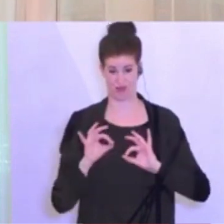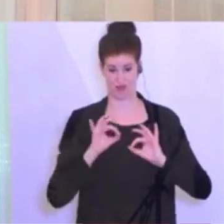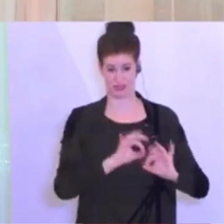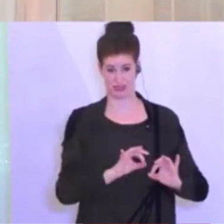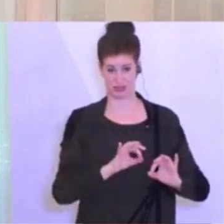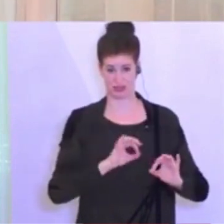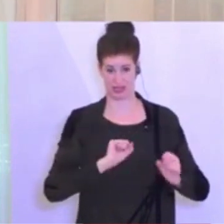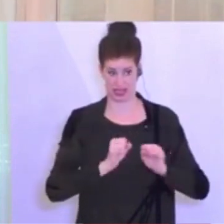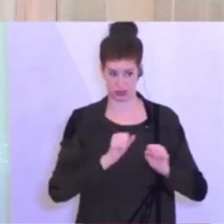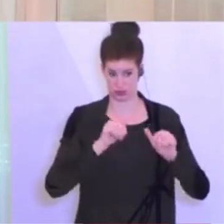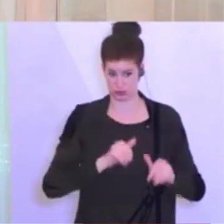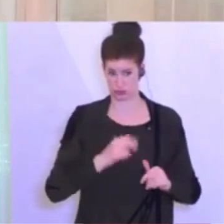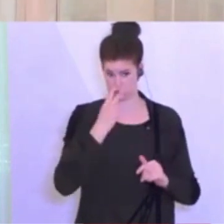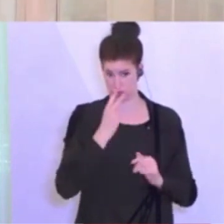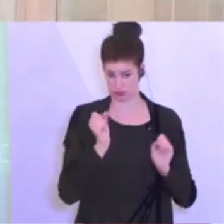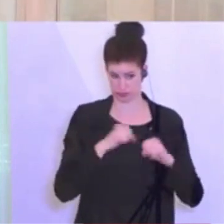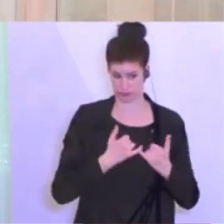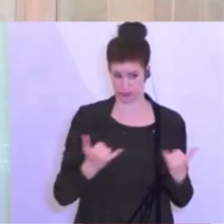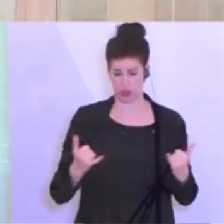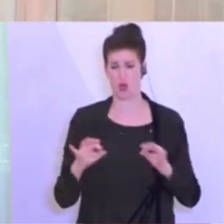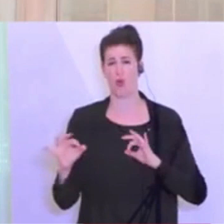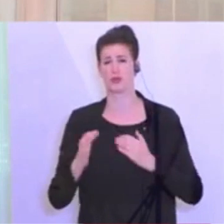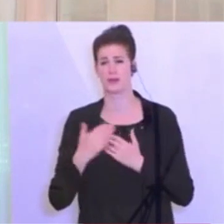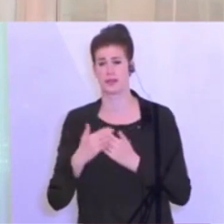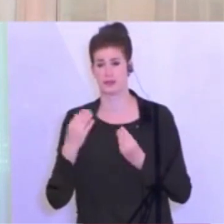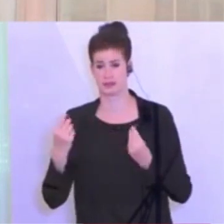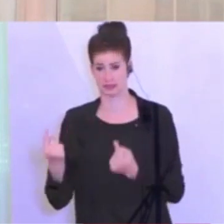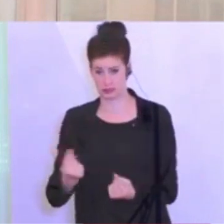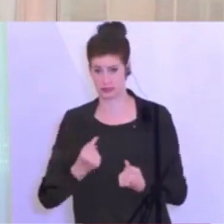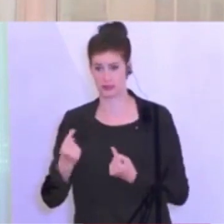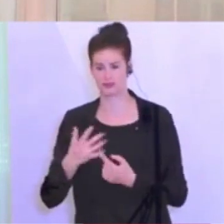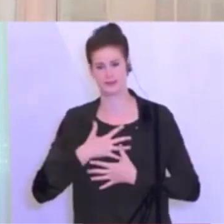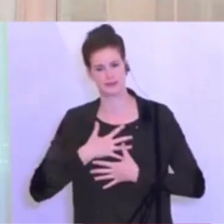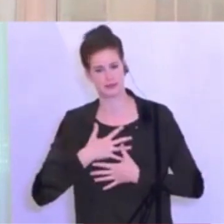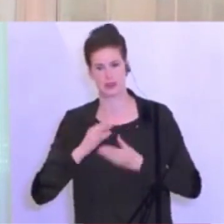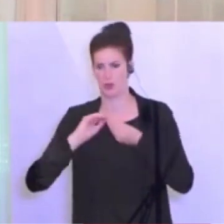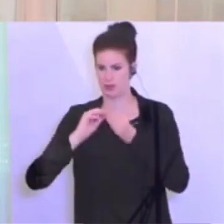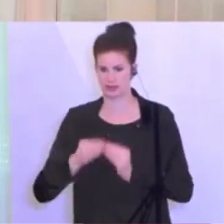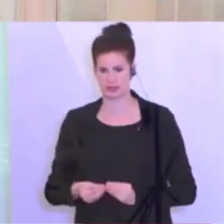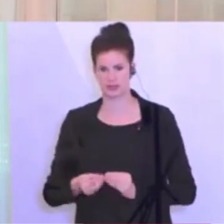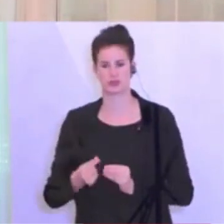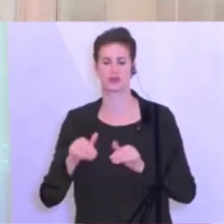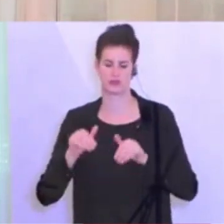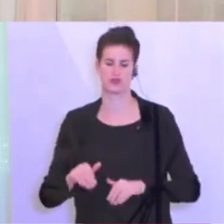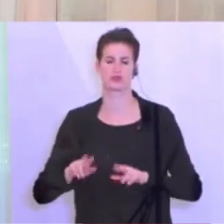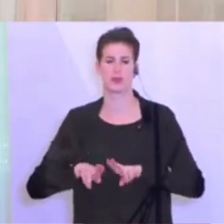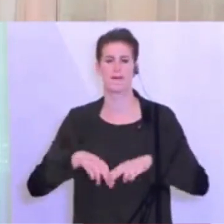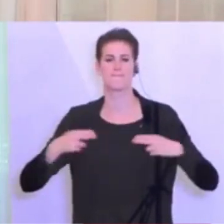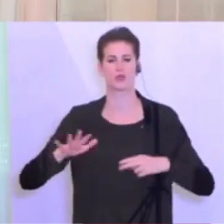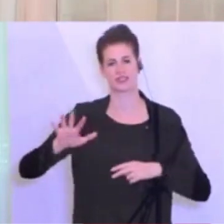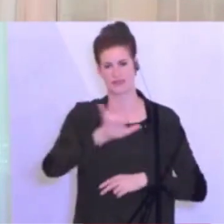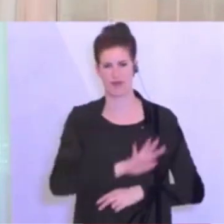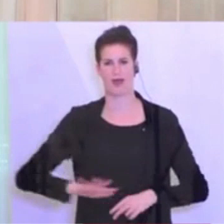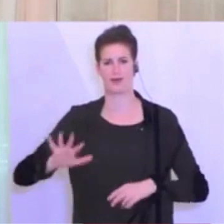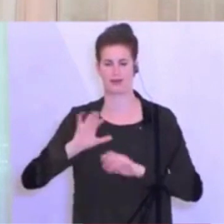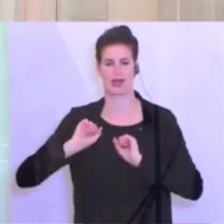oder wenn es eine Angelegenheit ist, die sich ohne dies breiter darstellt, wird es in Richtung bundesweiter Reaktionen geben